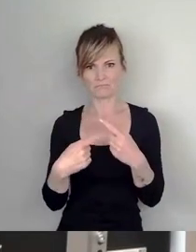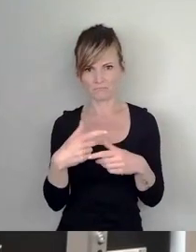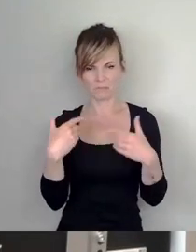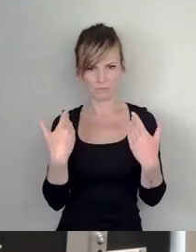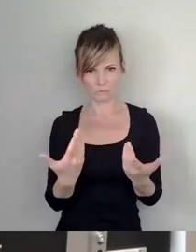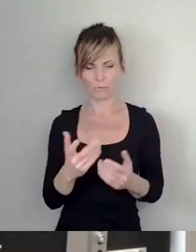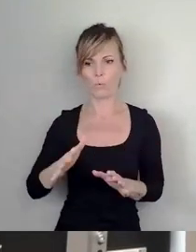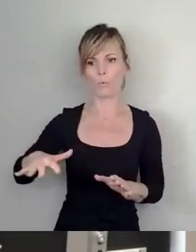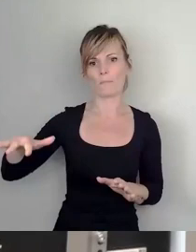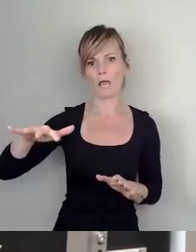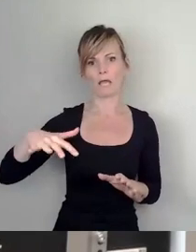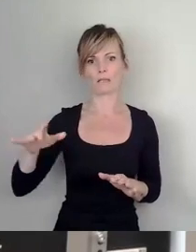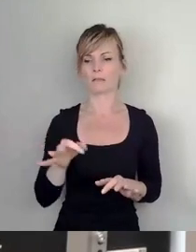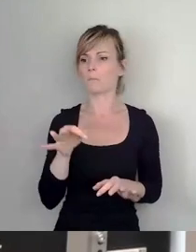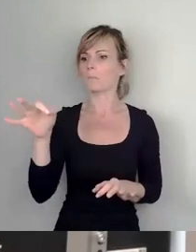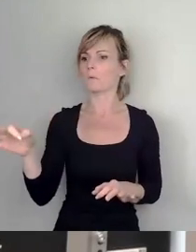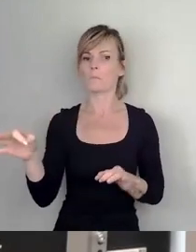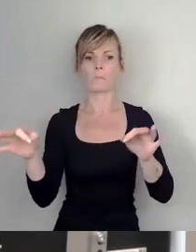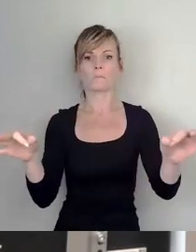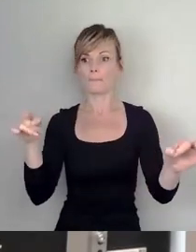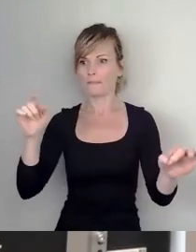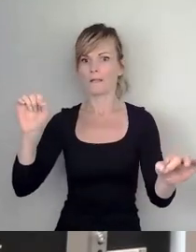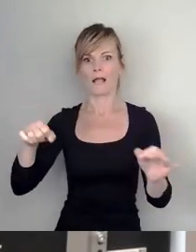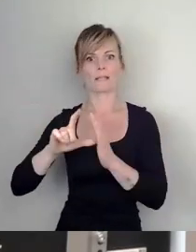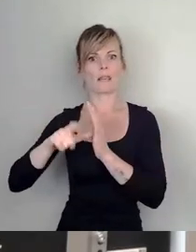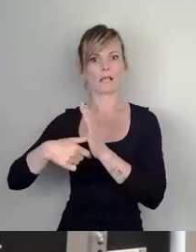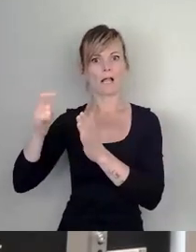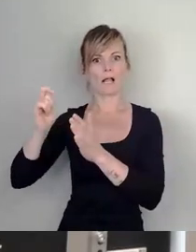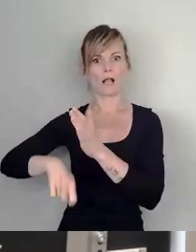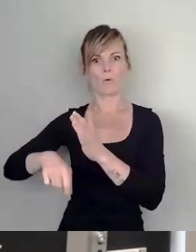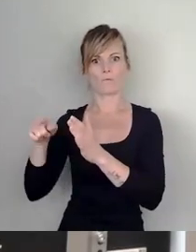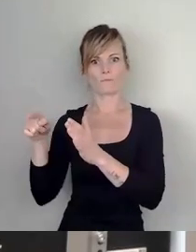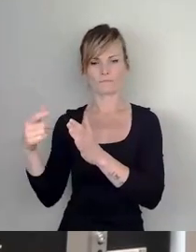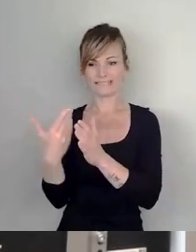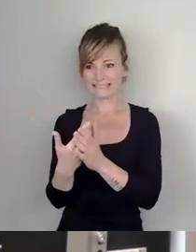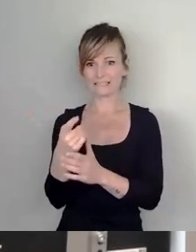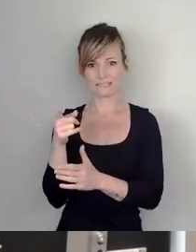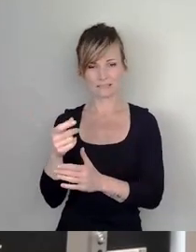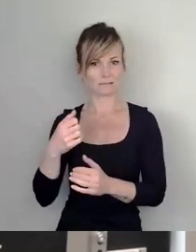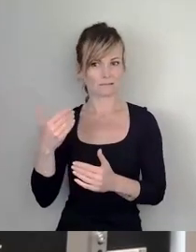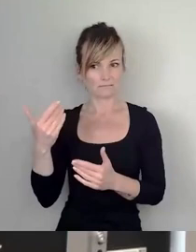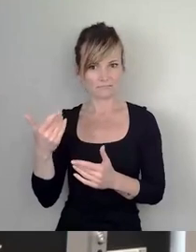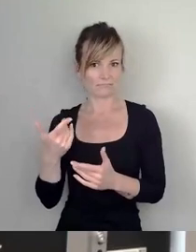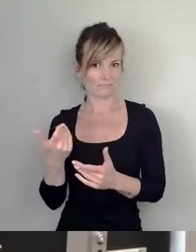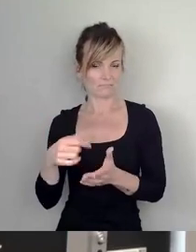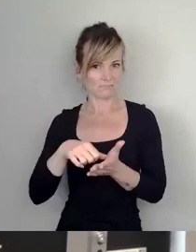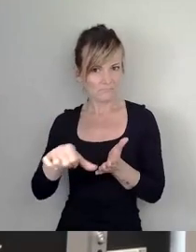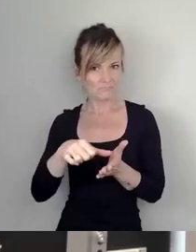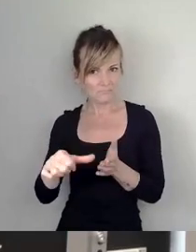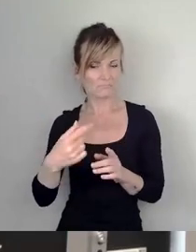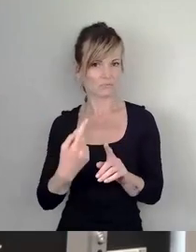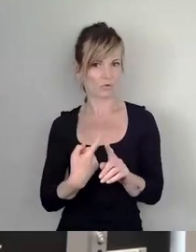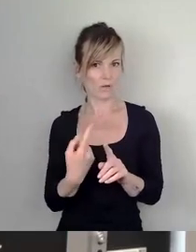Einfamilienhäuser leisten können, sind nicht selten Leistungsträger unserer Stadtgesellschaft. Zahlungskräftige Bürger, Steuern unserer Stadt verloren gehen.